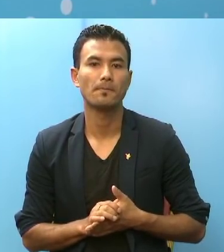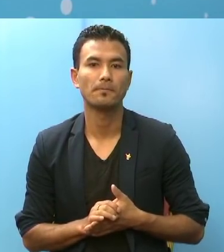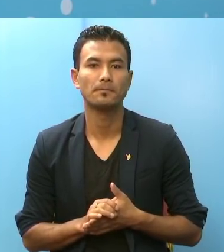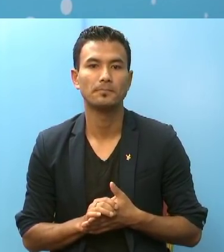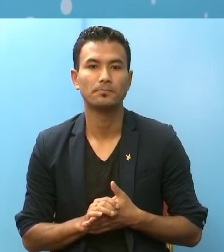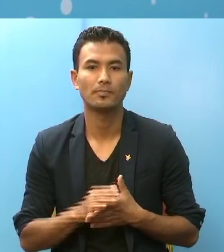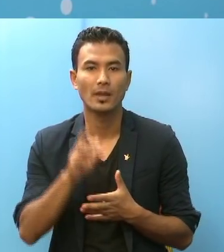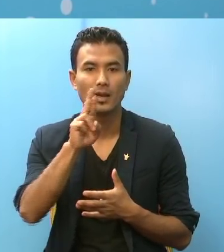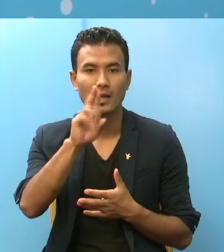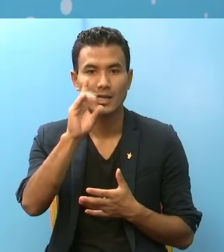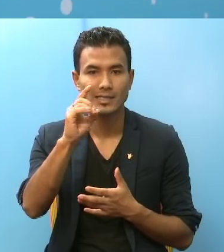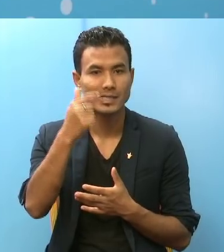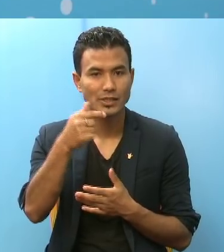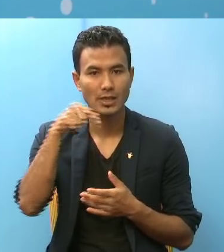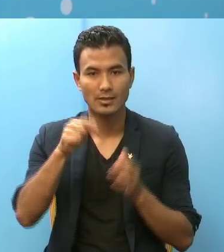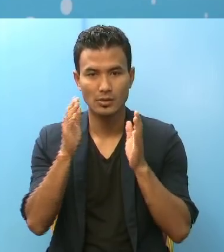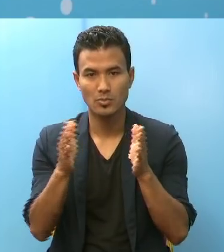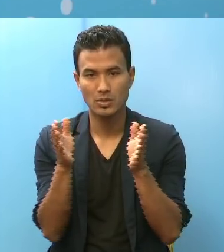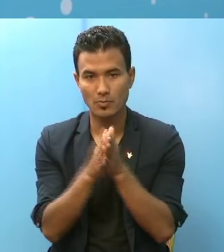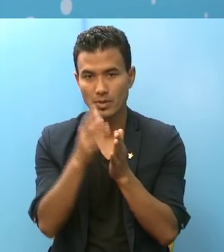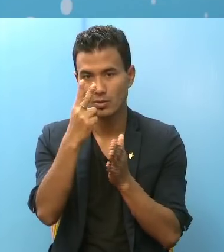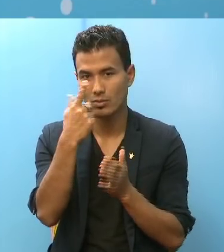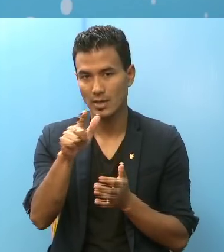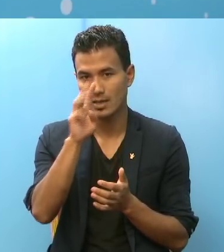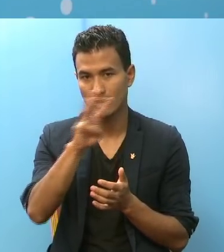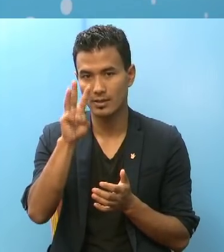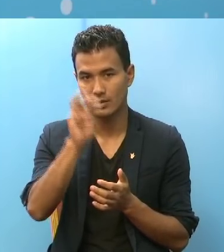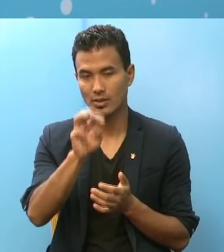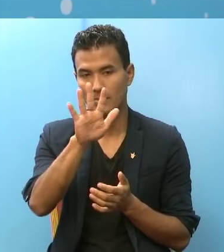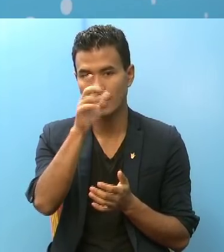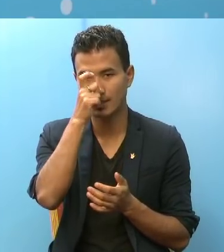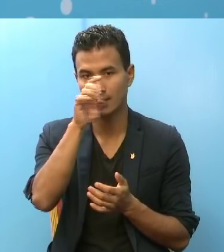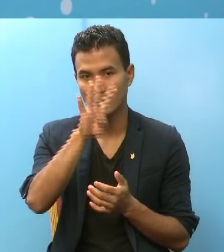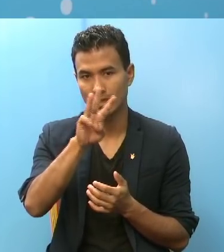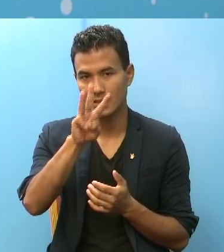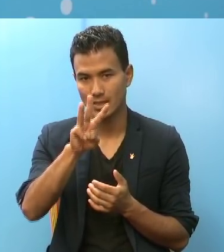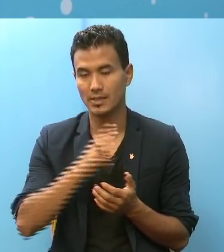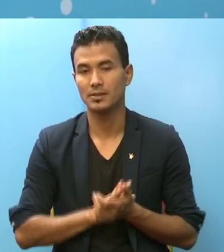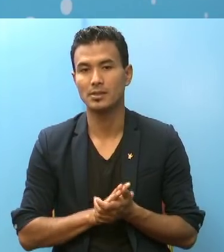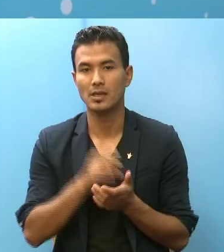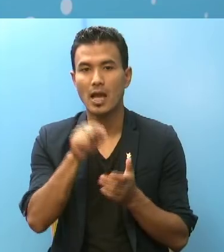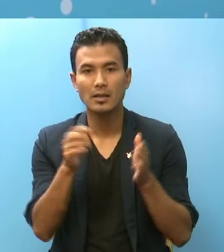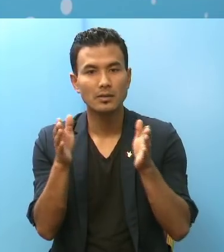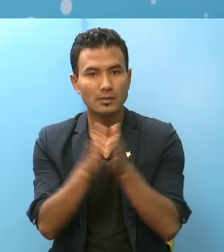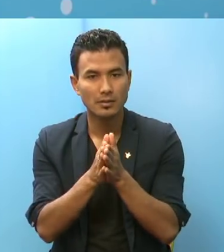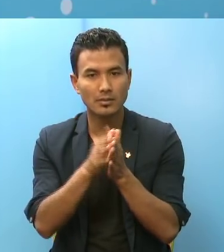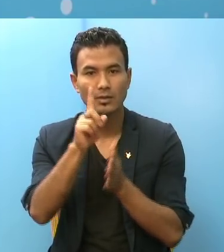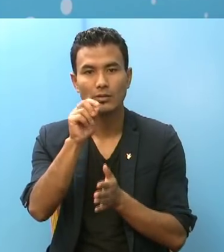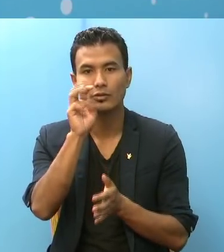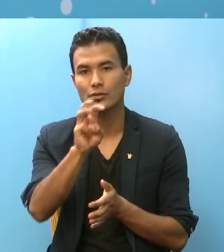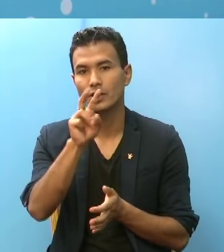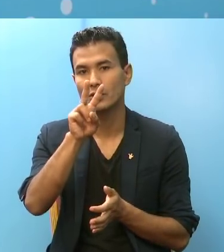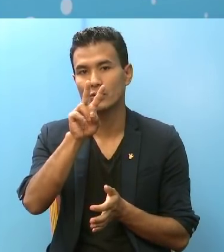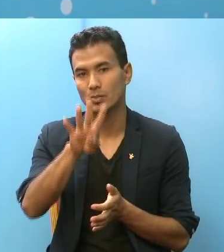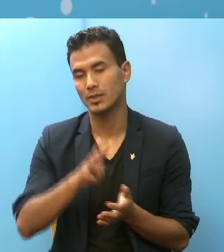आडिकी आज सम्मको जम्मा दुईलाग तेत्ति सजार पान से तिर्चालिस रा आज अको जम्मा दस सजार